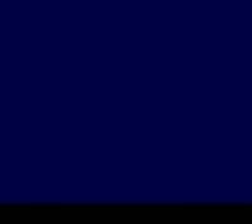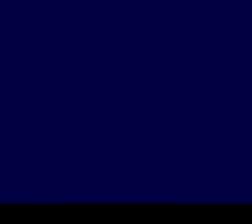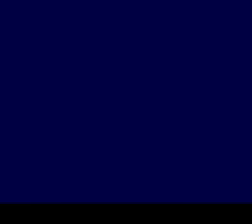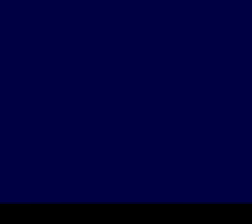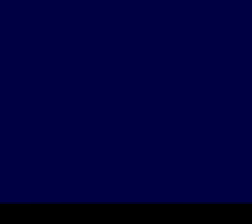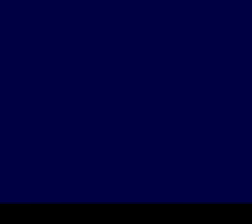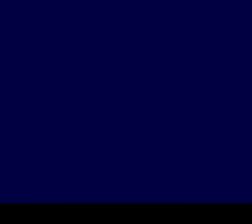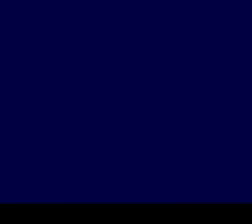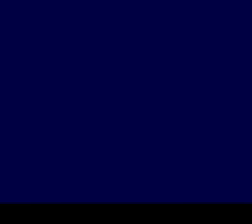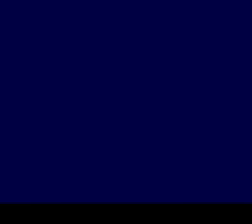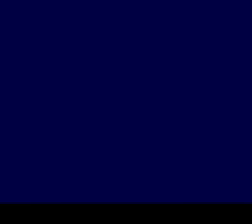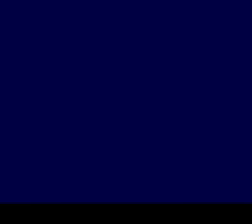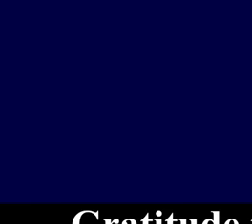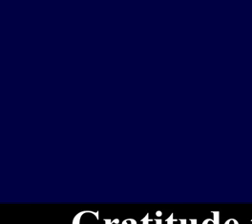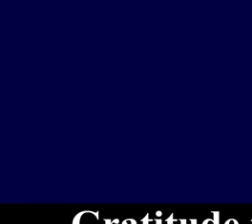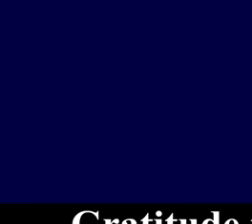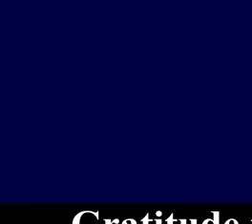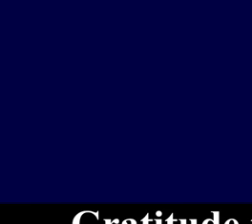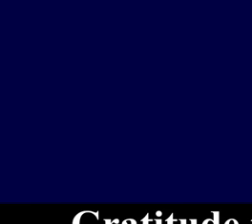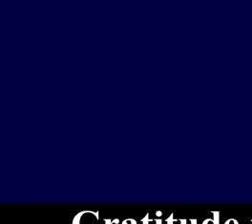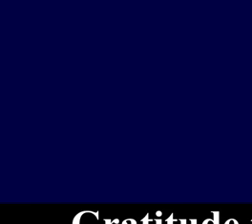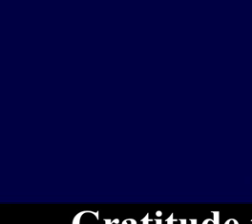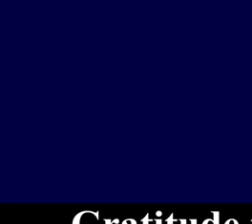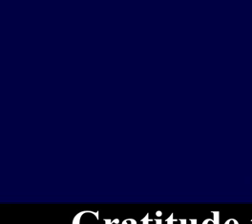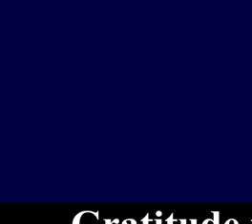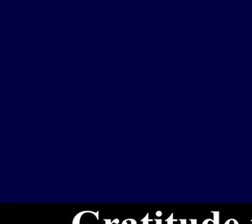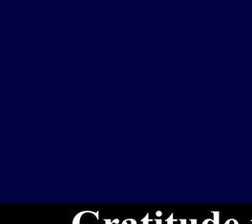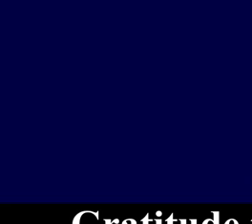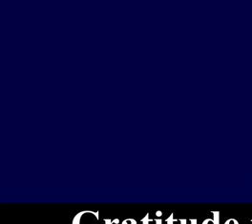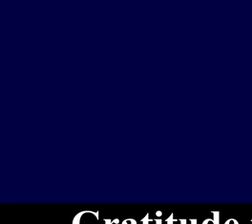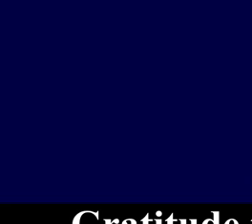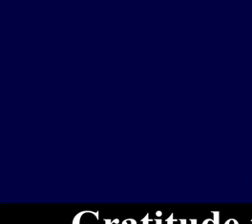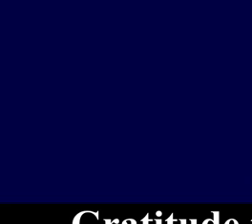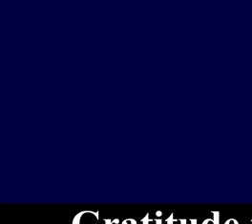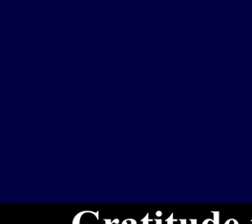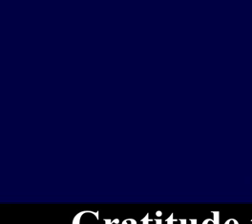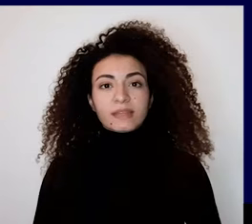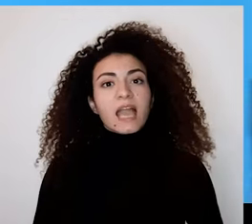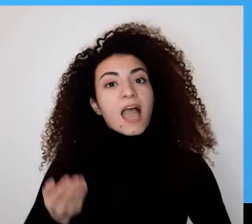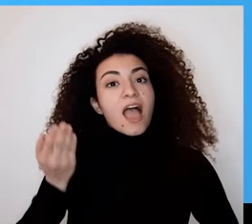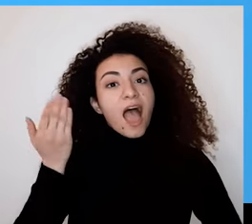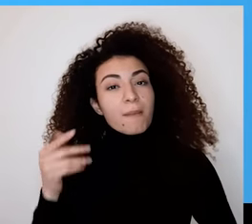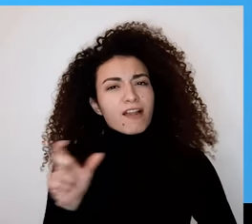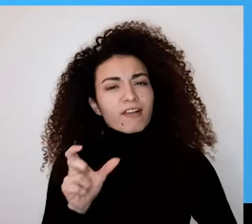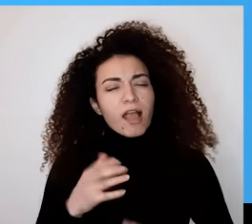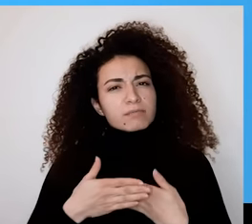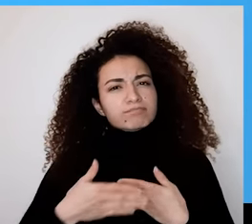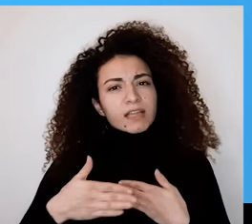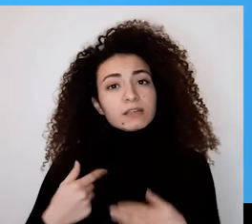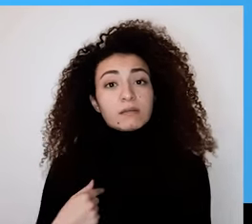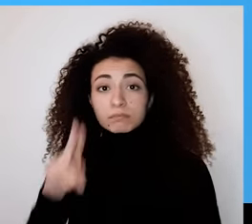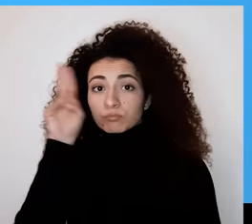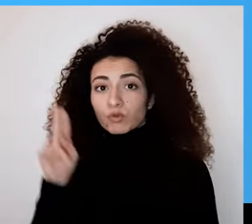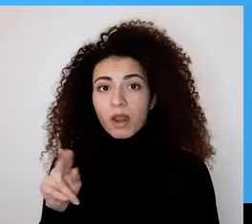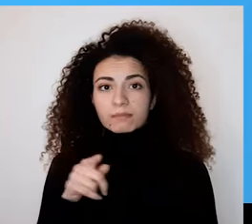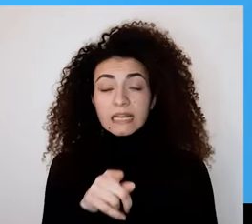الإزدهار من الداخل الخارج الإمتنين لتنمية وتعزيز صورة جسدية الإيجابية بختام الفقرة السابقة